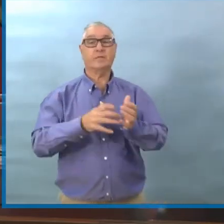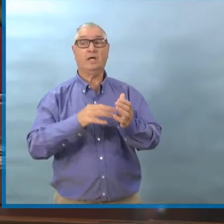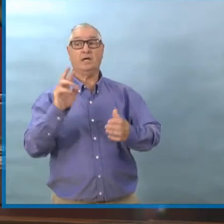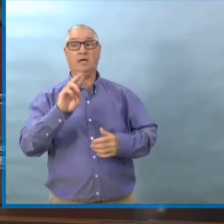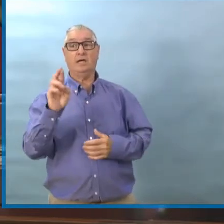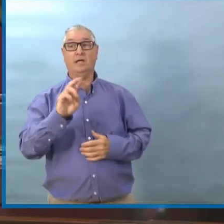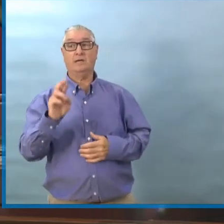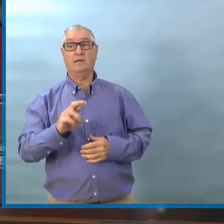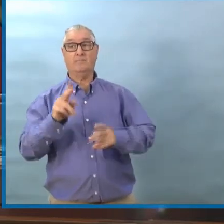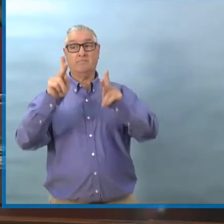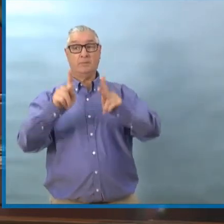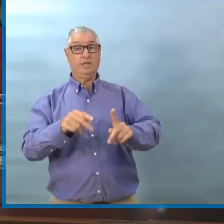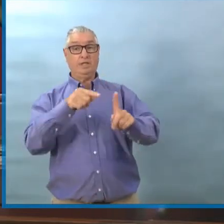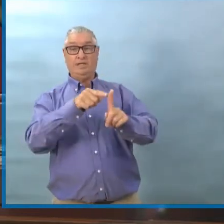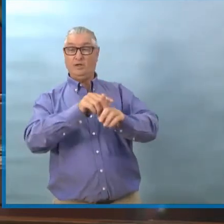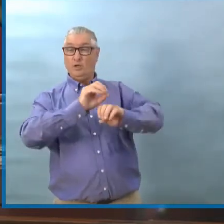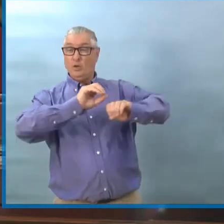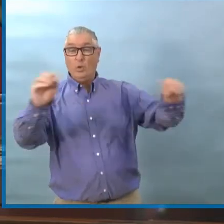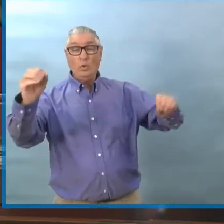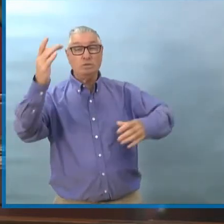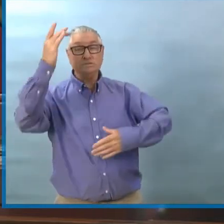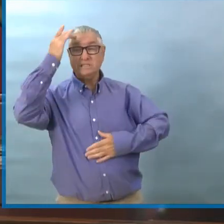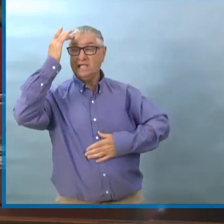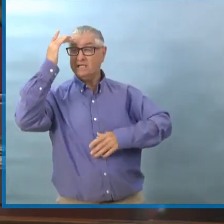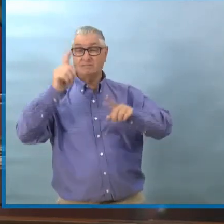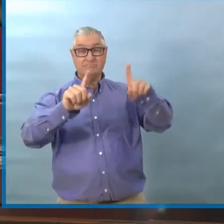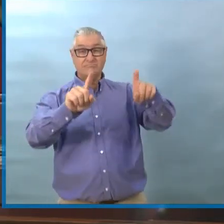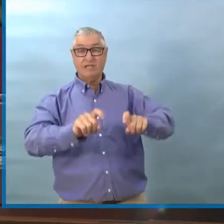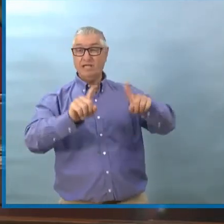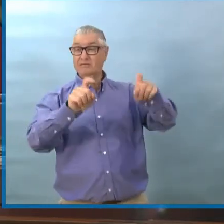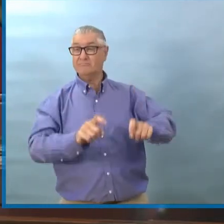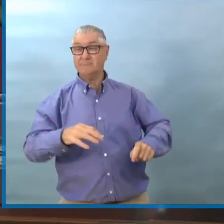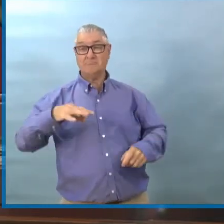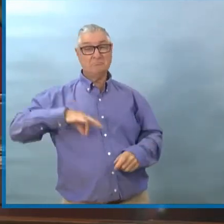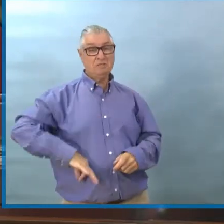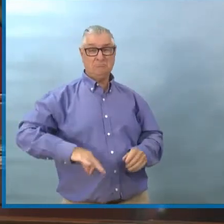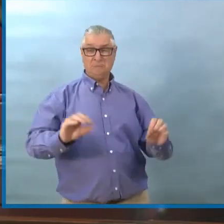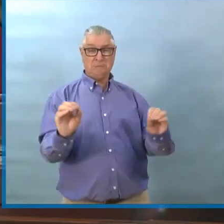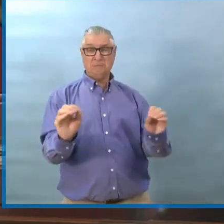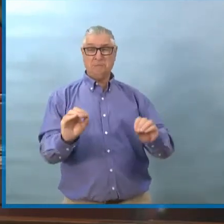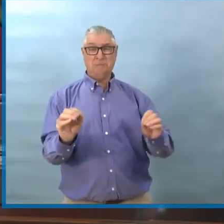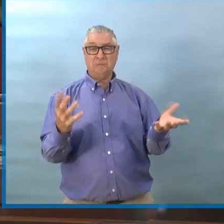Donc un test négatif chez une personne qui n'a pas de symptômes n'a pas vraiment une grande valeur.